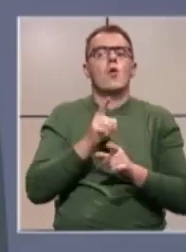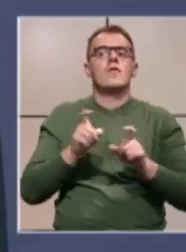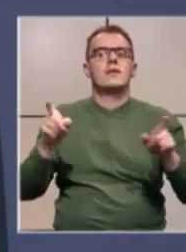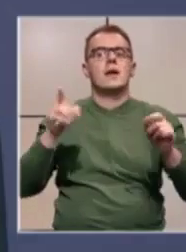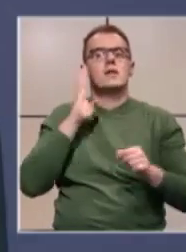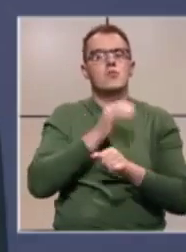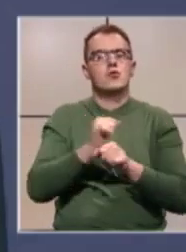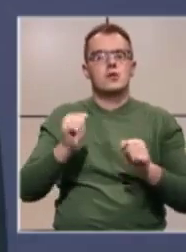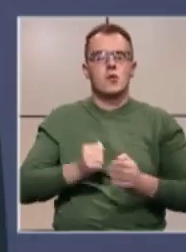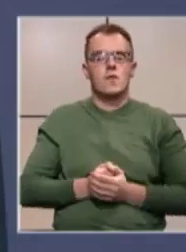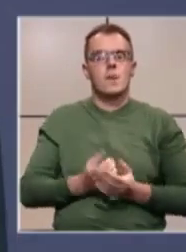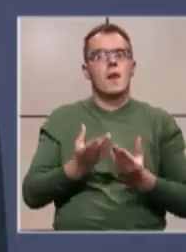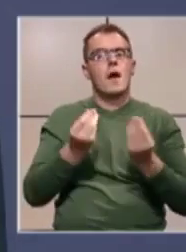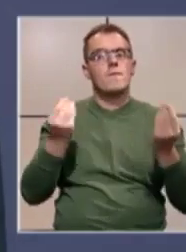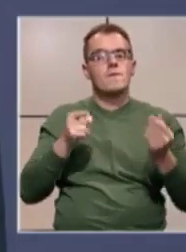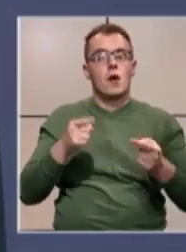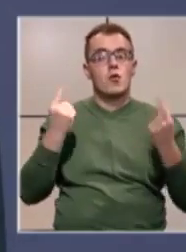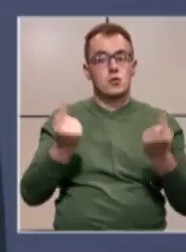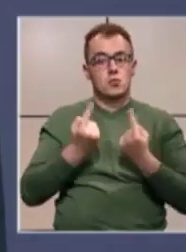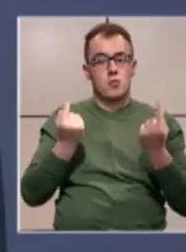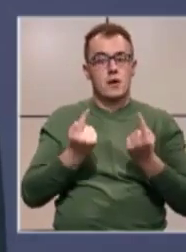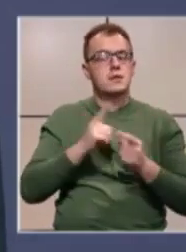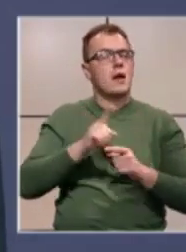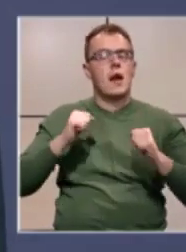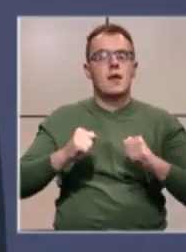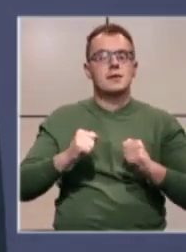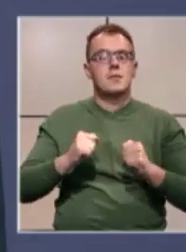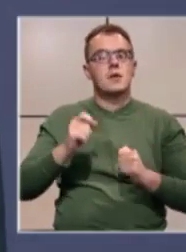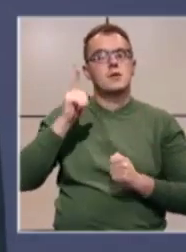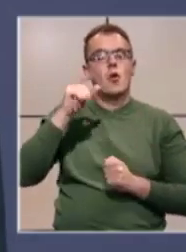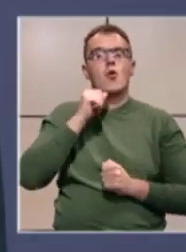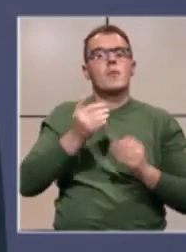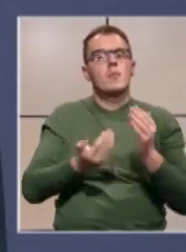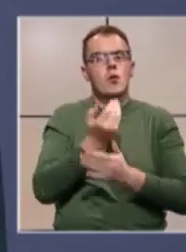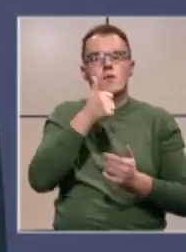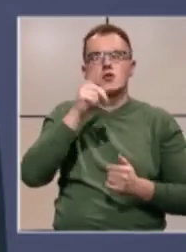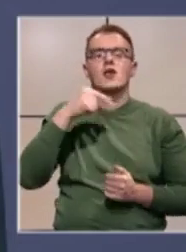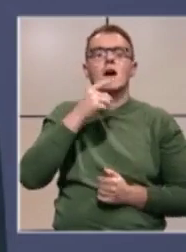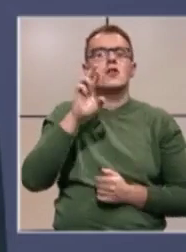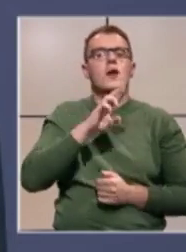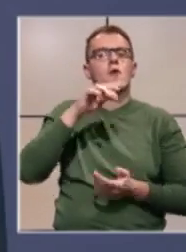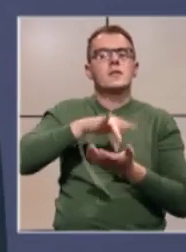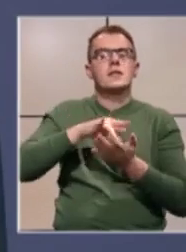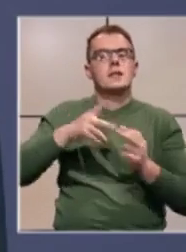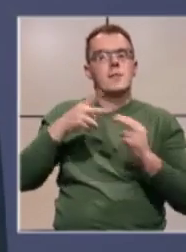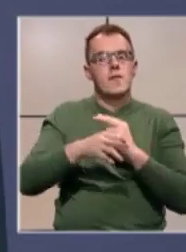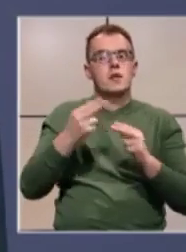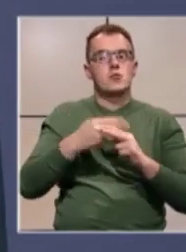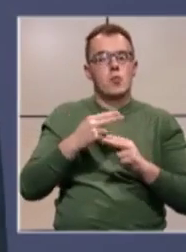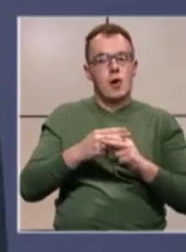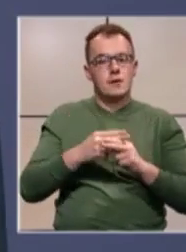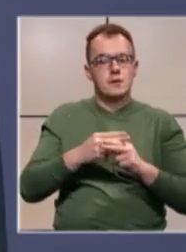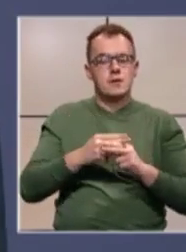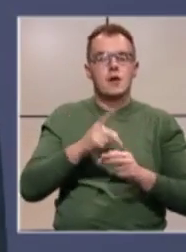Hercegovini. Vrlo je situacija nestabilna. Ono bi ponovio što kaže i Evropski centar za prevenciju bolesti,